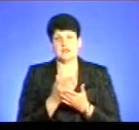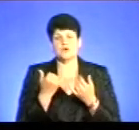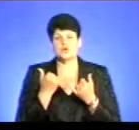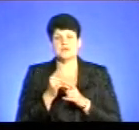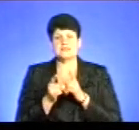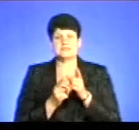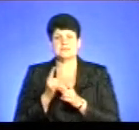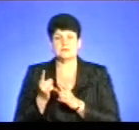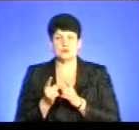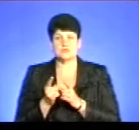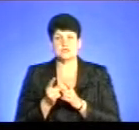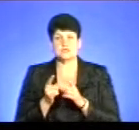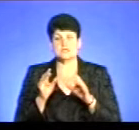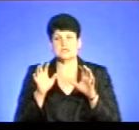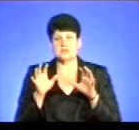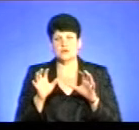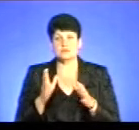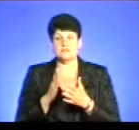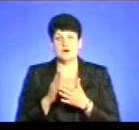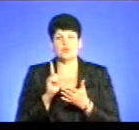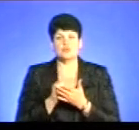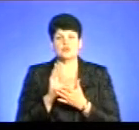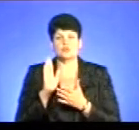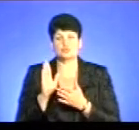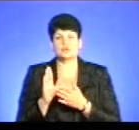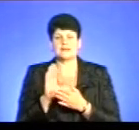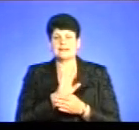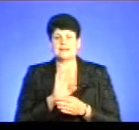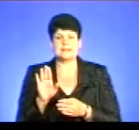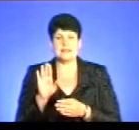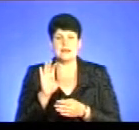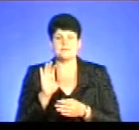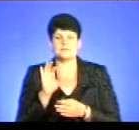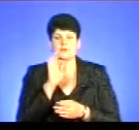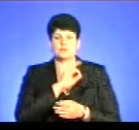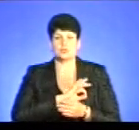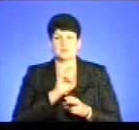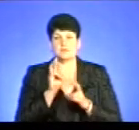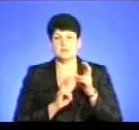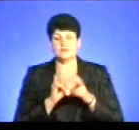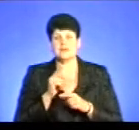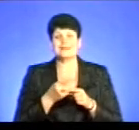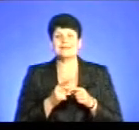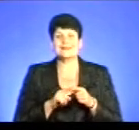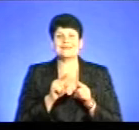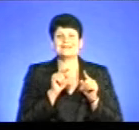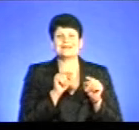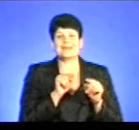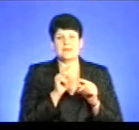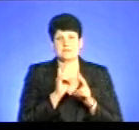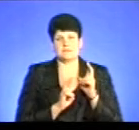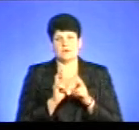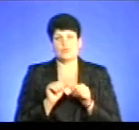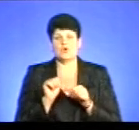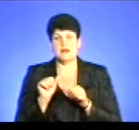змінюється статус або має бути обов'язково некомерційне прибуткове підприємство. Тільки таке підприємство або окремо юридична